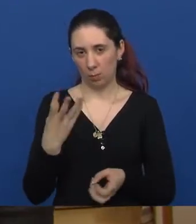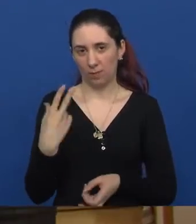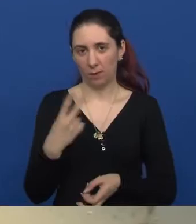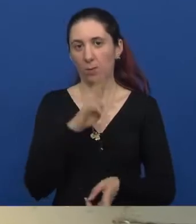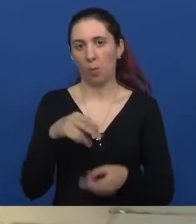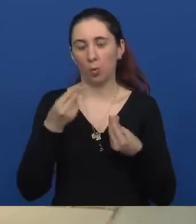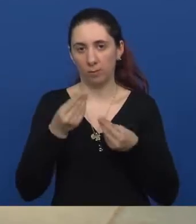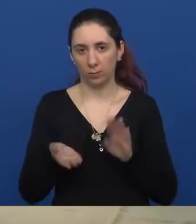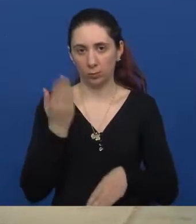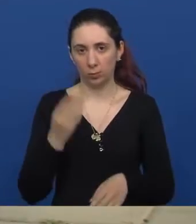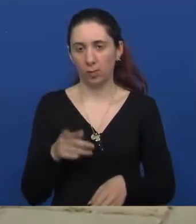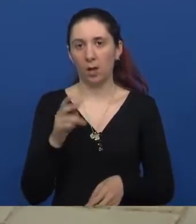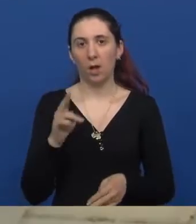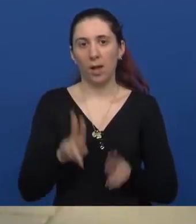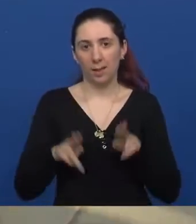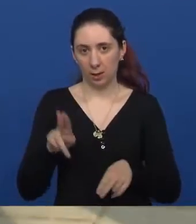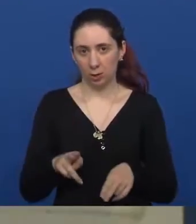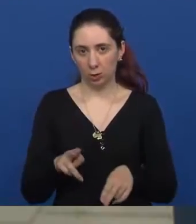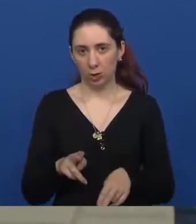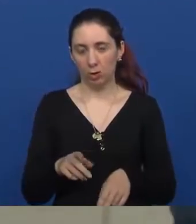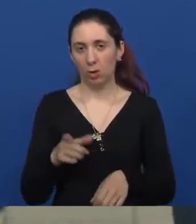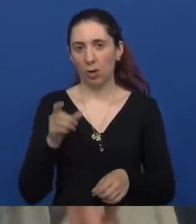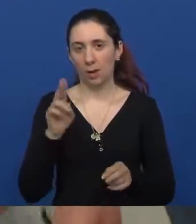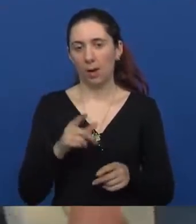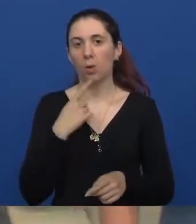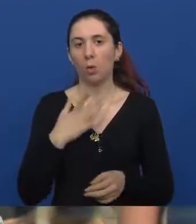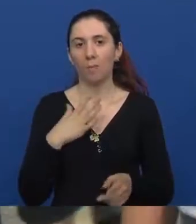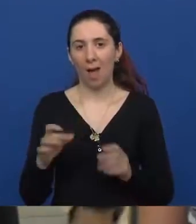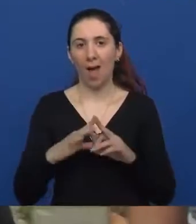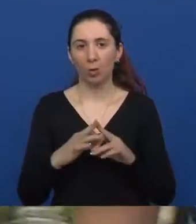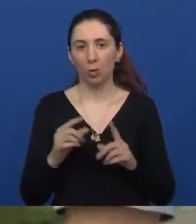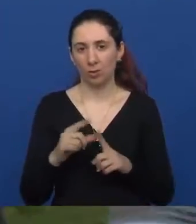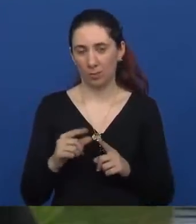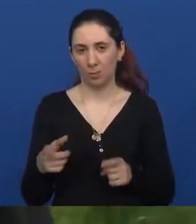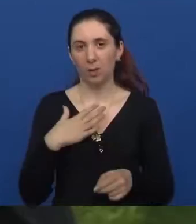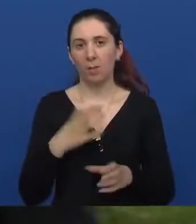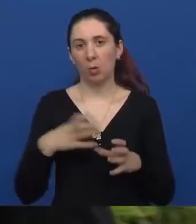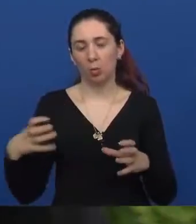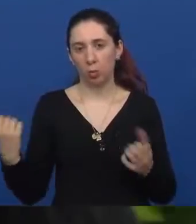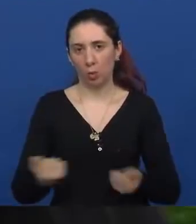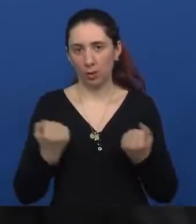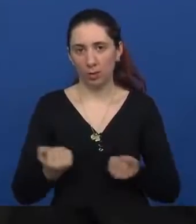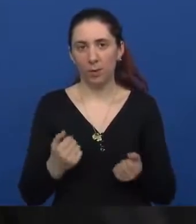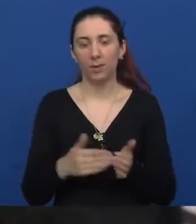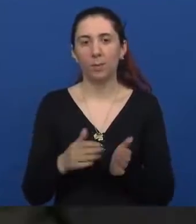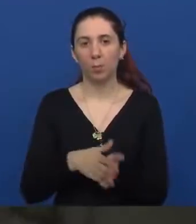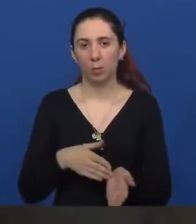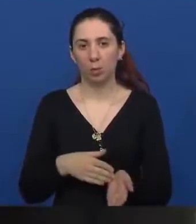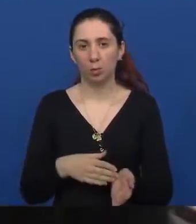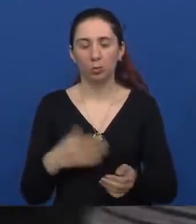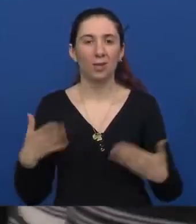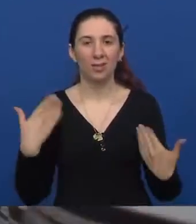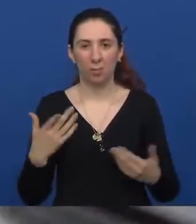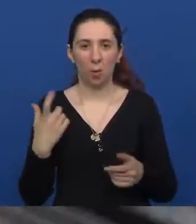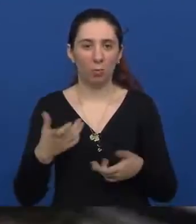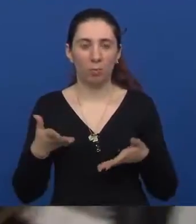tome. Lječenje pacijenta oboljolog od artrogripoze je vrlo dugotrajno i kompleksno. S terapijom treba početi u najranijoj